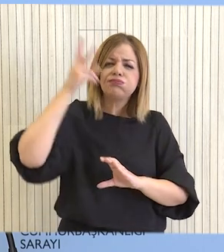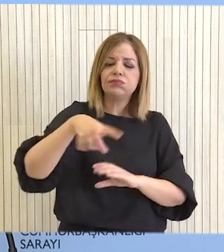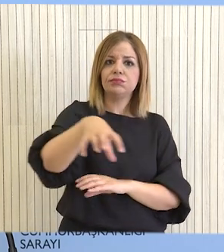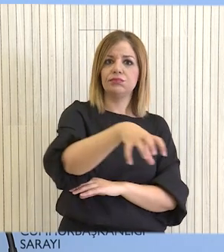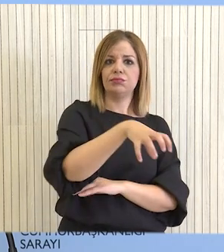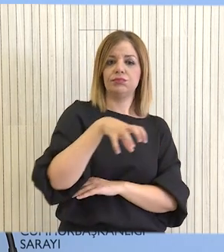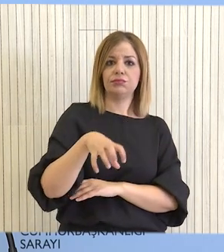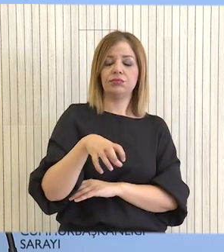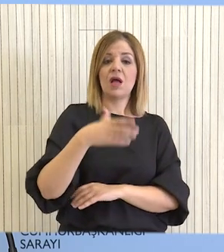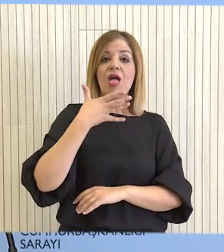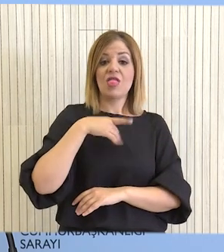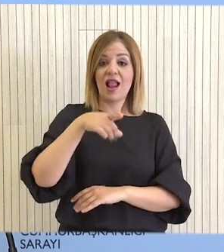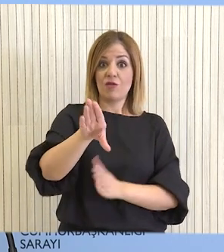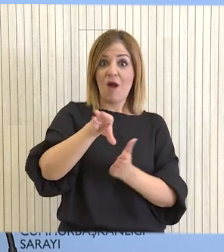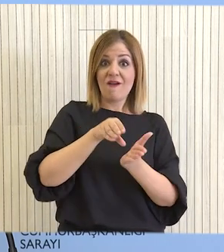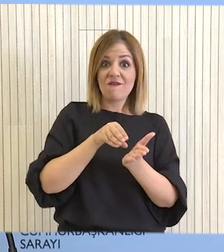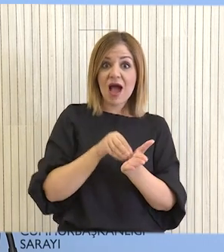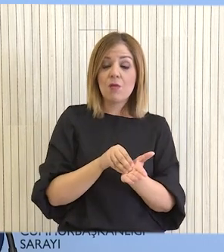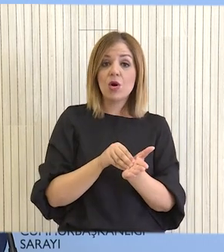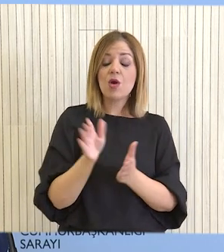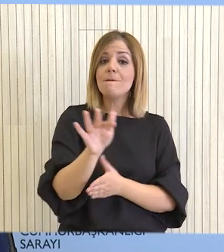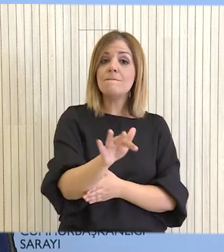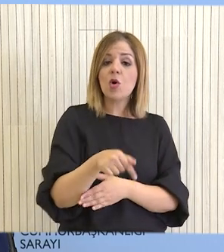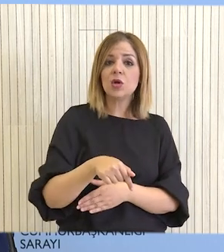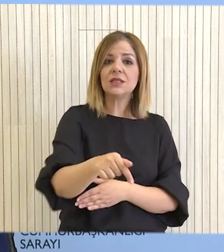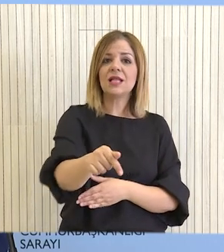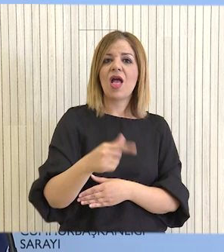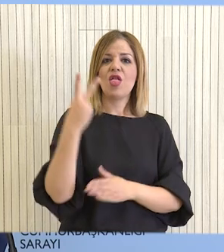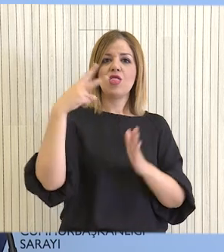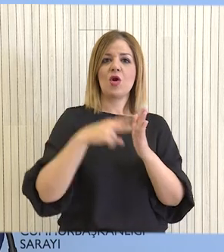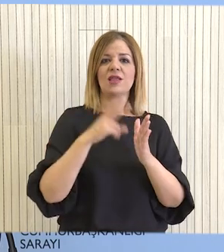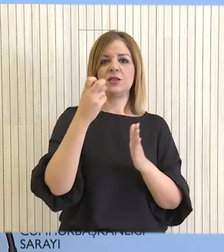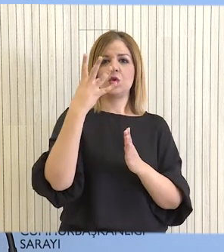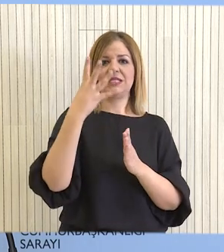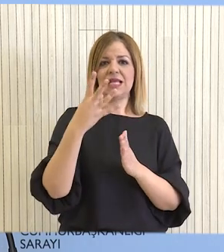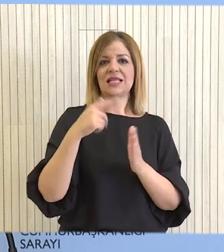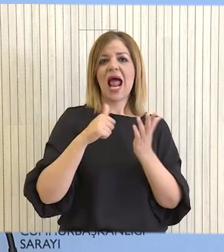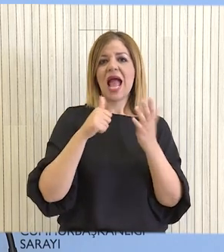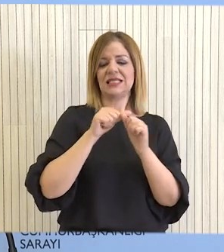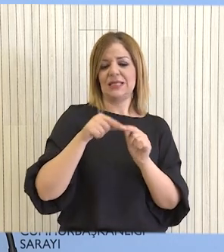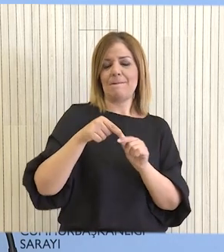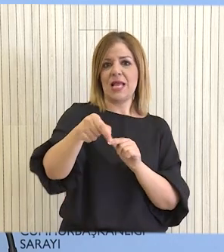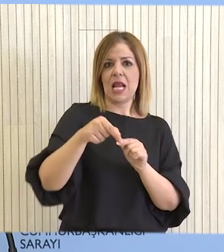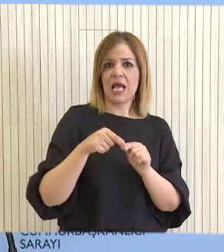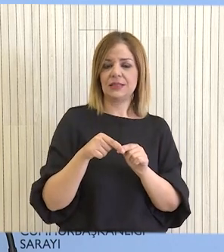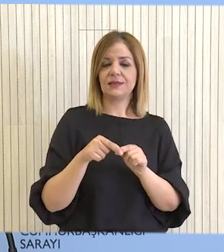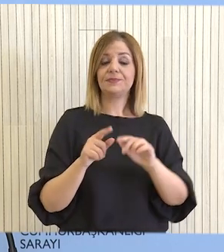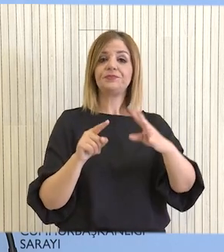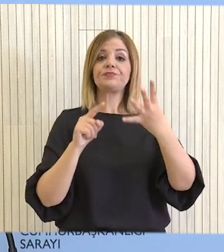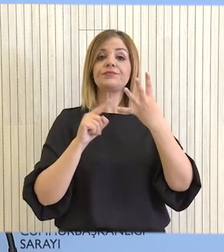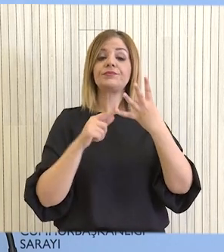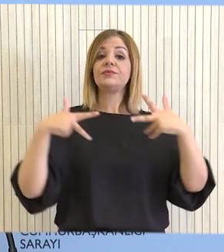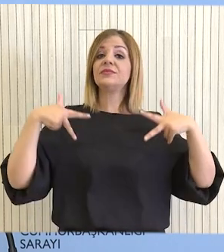μονάδες. Η υλοποίηση του τομέα αυτού αναμένεται εντός του πρώτου εξαμήνου του 2024. Τέταρτον, η